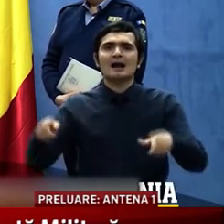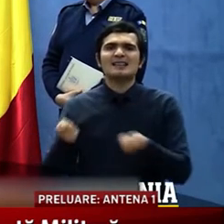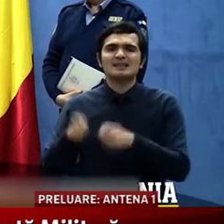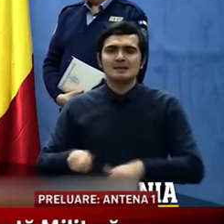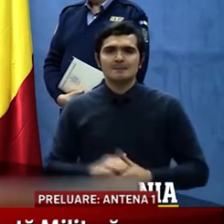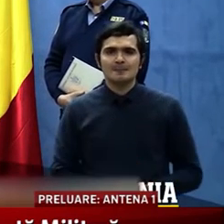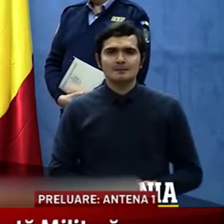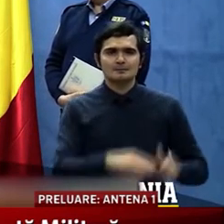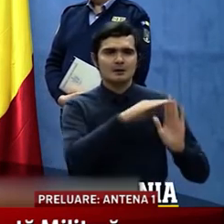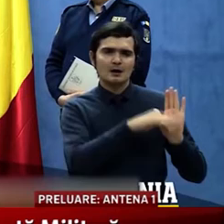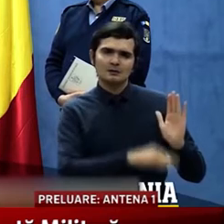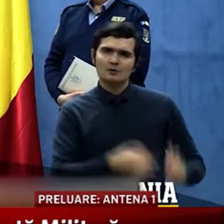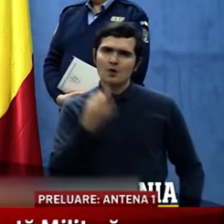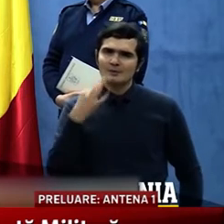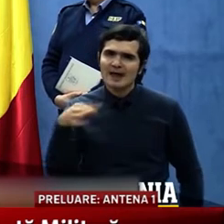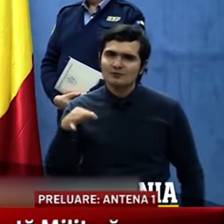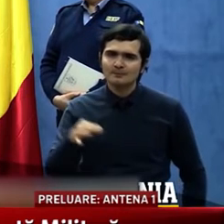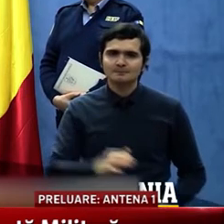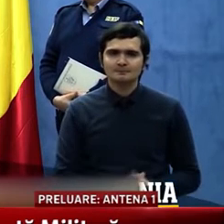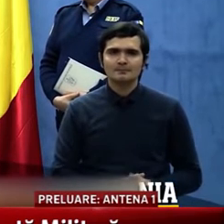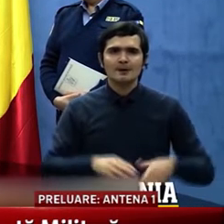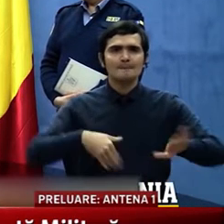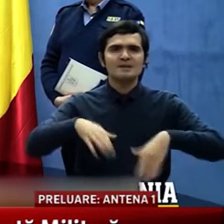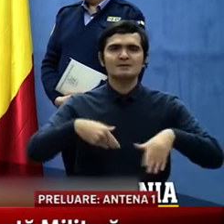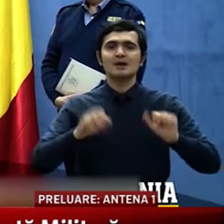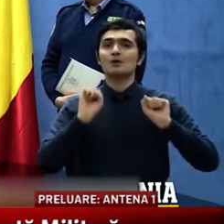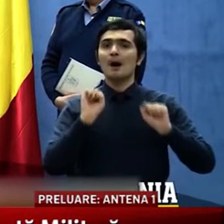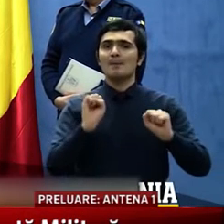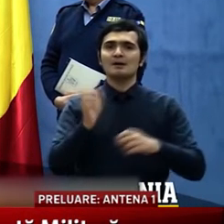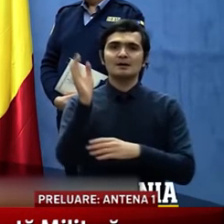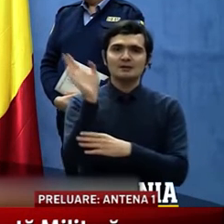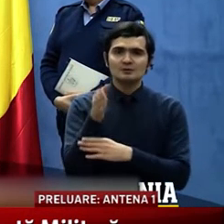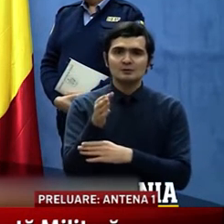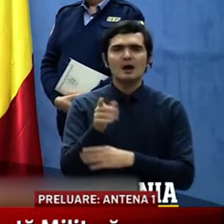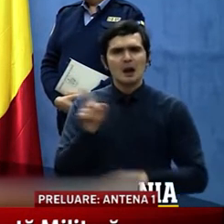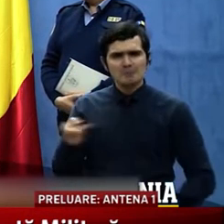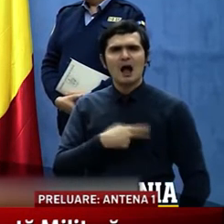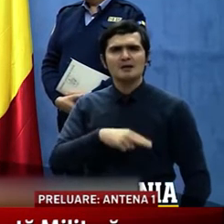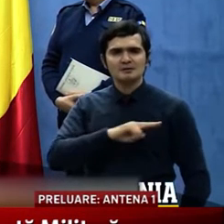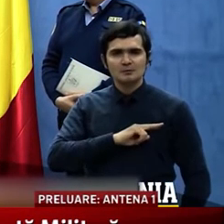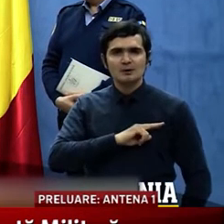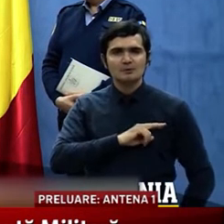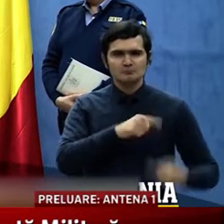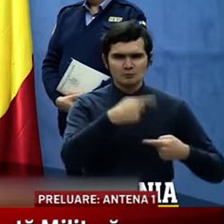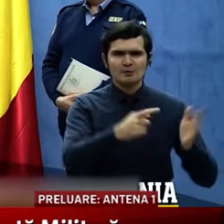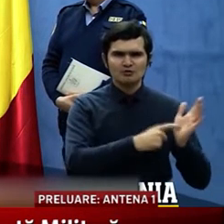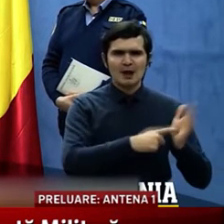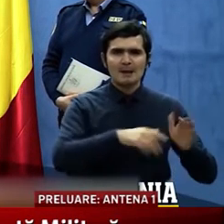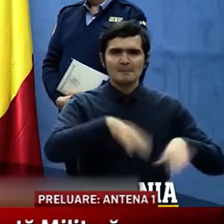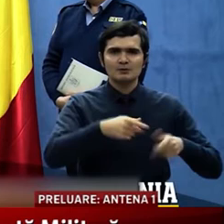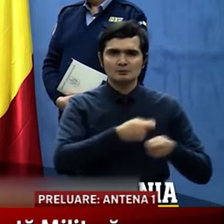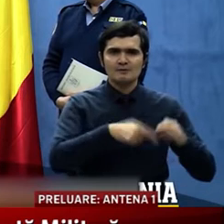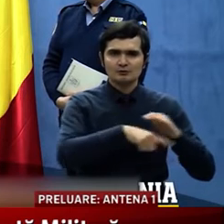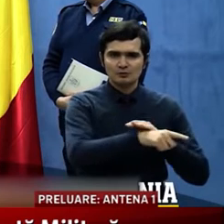Articolul 10 Ministerul Apărării Naționale asigură la solicitarea Ministrului Afacelor